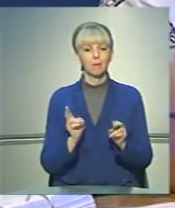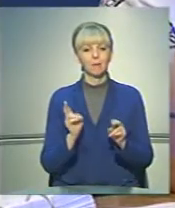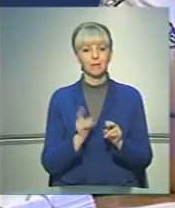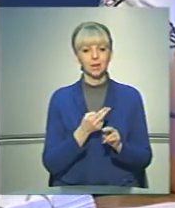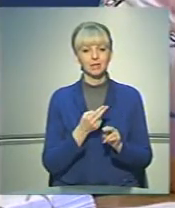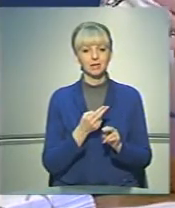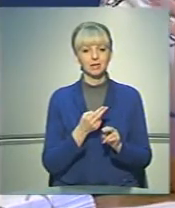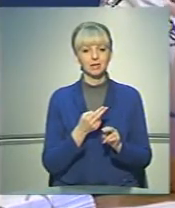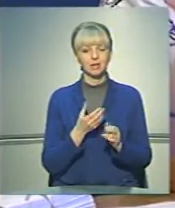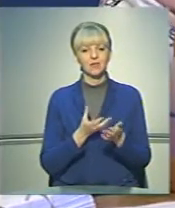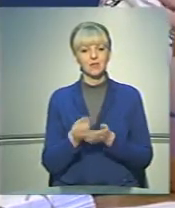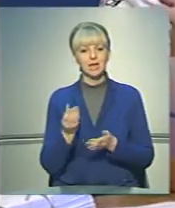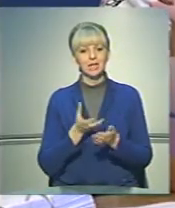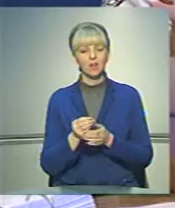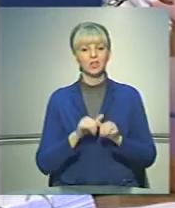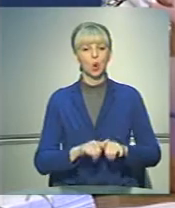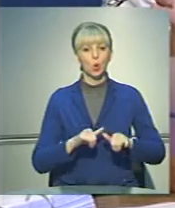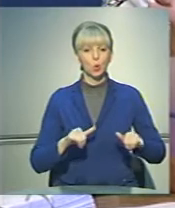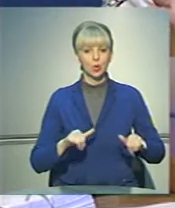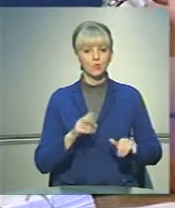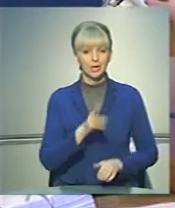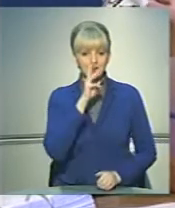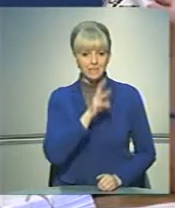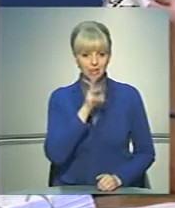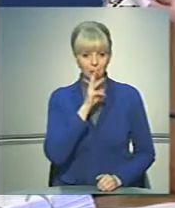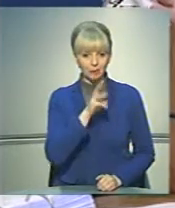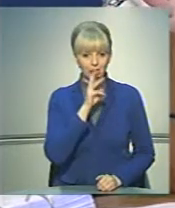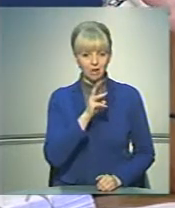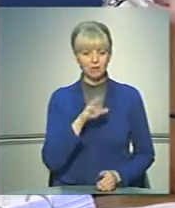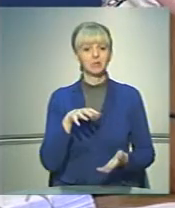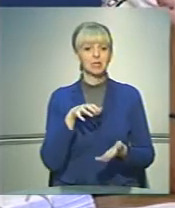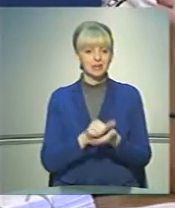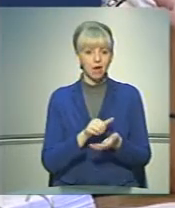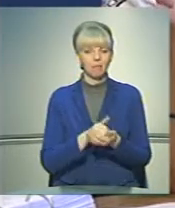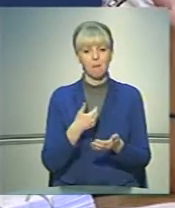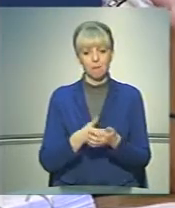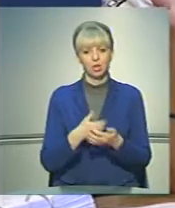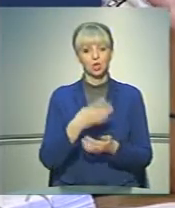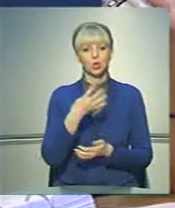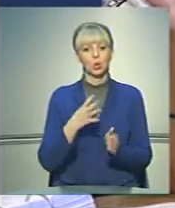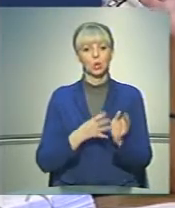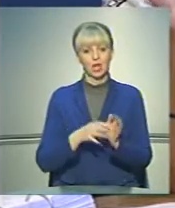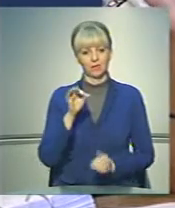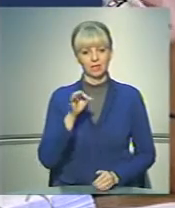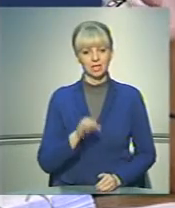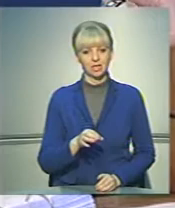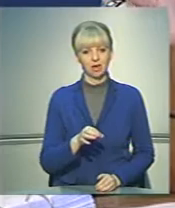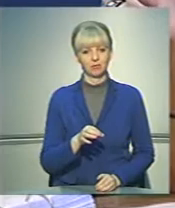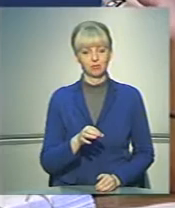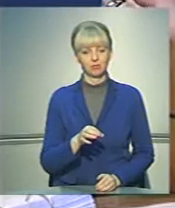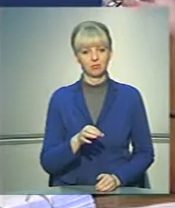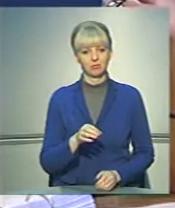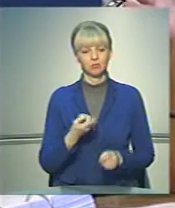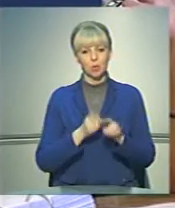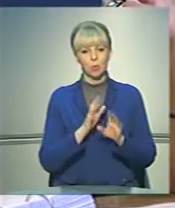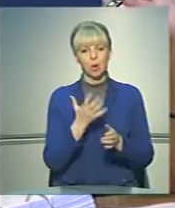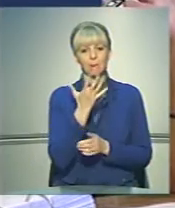видатків розвитку, то зарплата займає майже 49%. В сумарному виразі